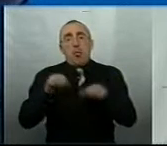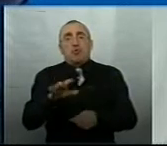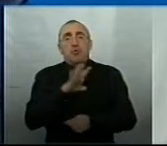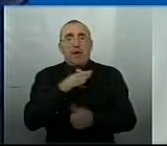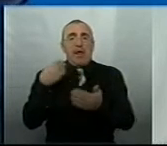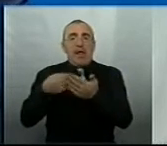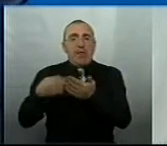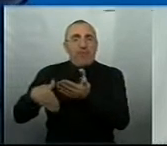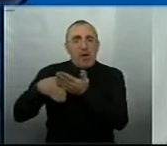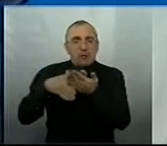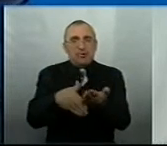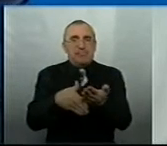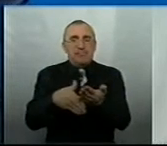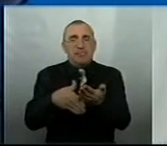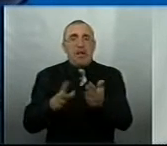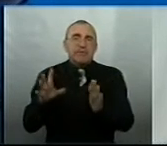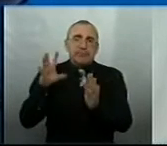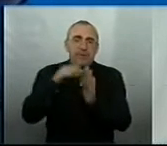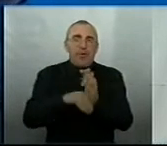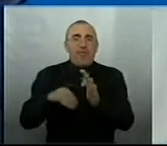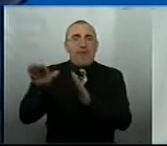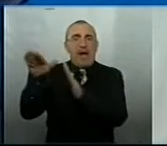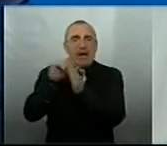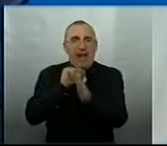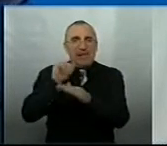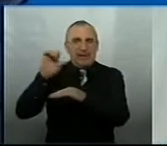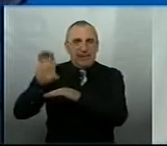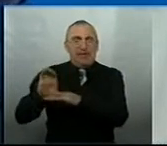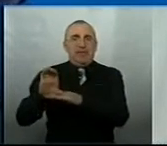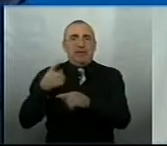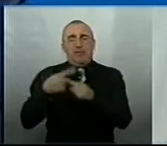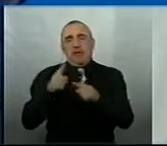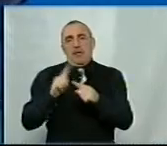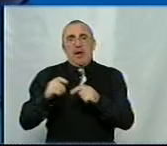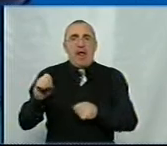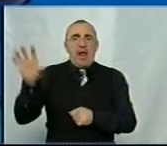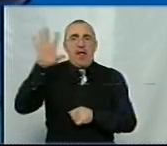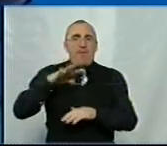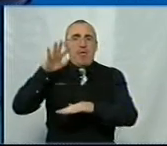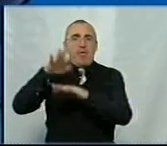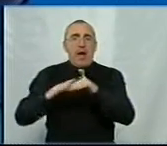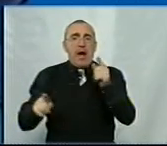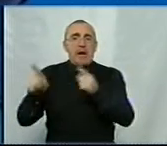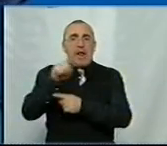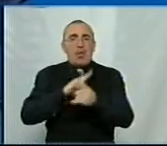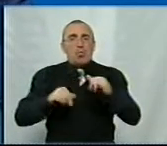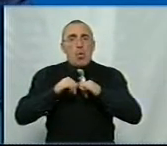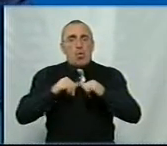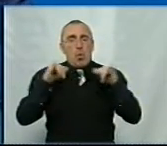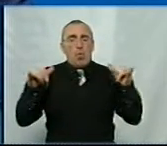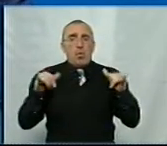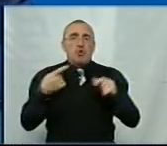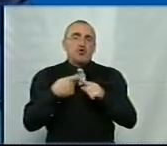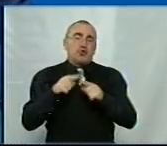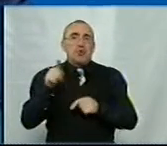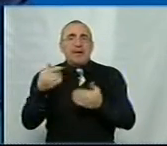і інвестиційний ресурс, це може бути і залучення кредитного ресурсу, наприклад, Європейського банку реконструкції і розвитку, чи